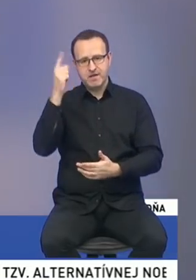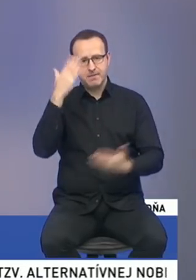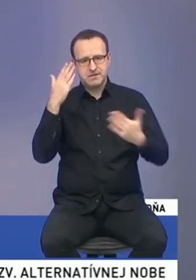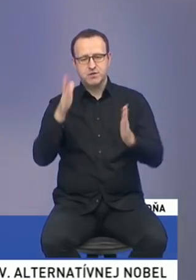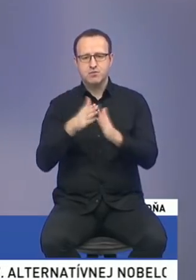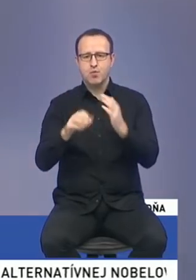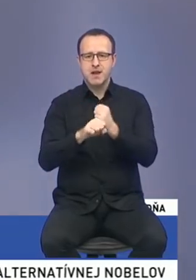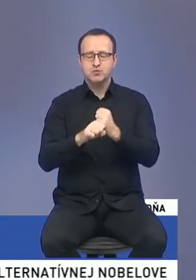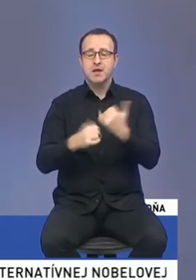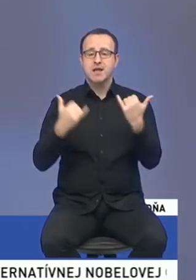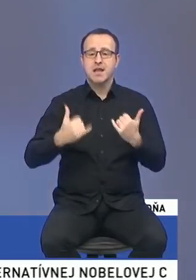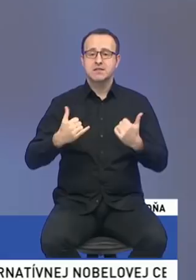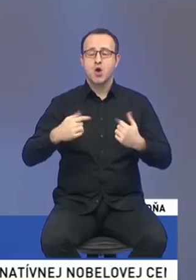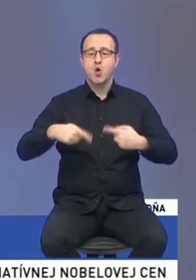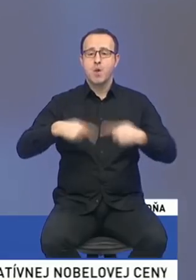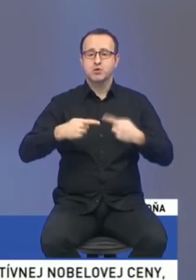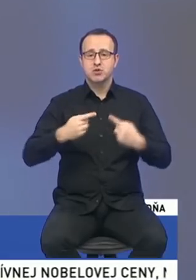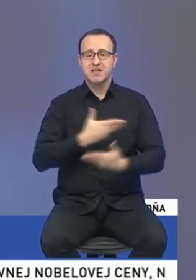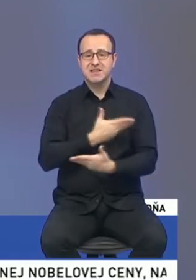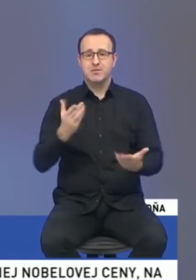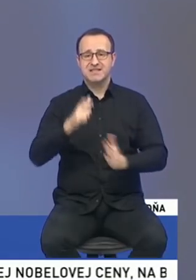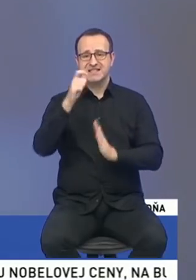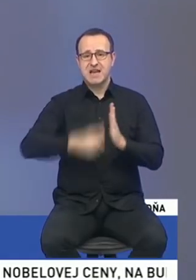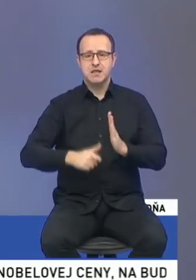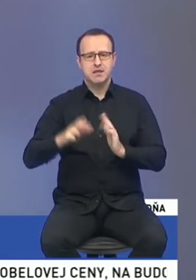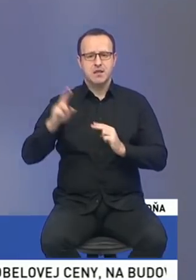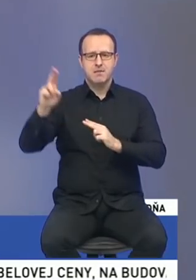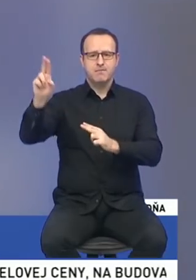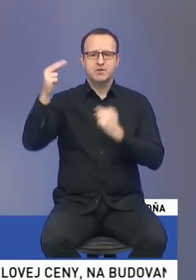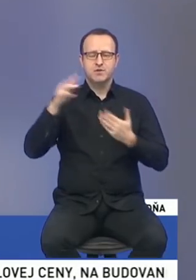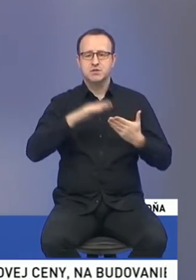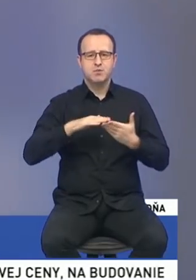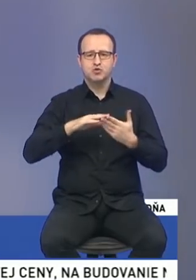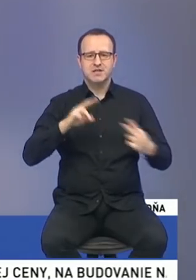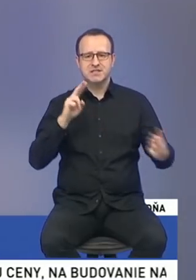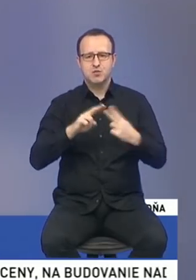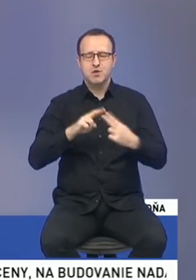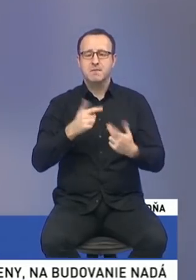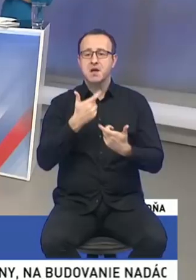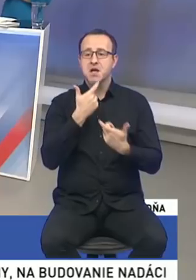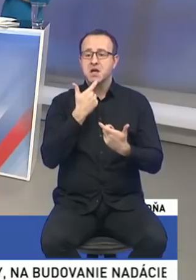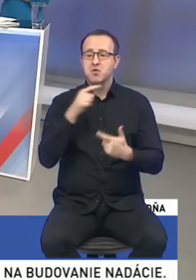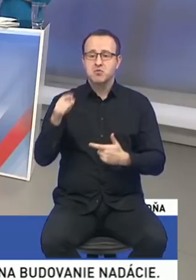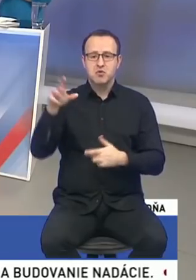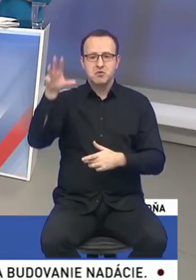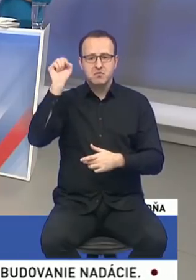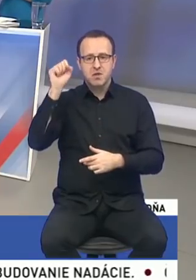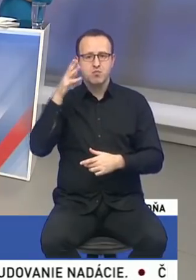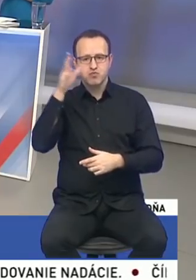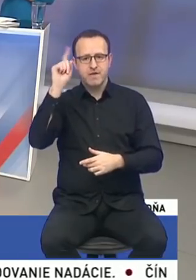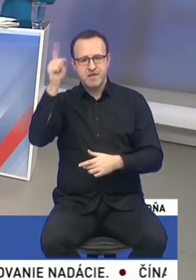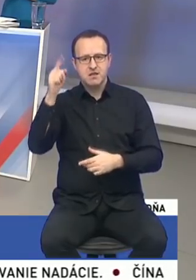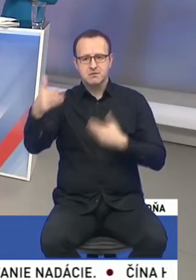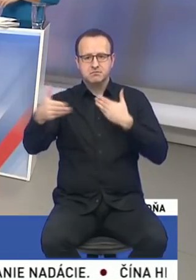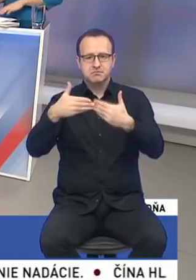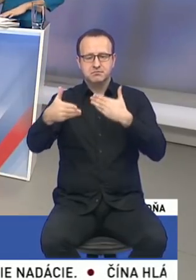aj súčasné opozičné demokratické strany vás napríklad nepozývajú na tie spoločné stretnutia. Ako toto vnímate a či si potom budete viedieť nájsť k sebe